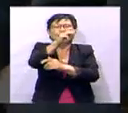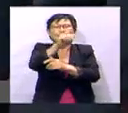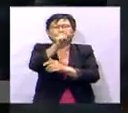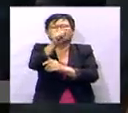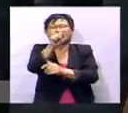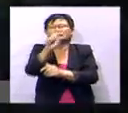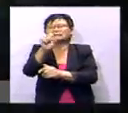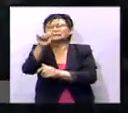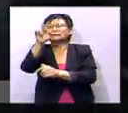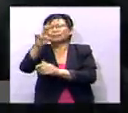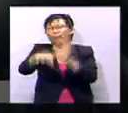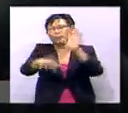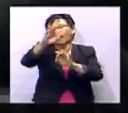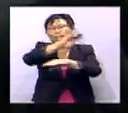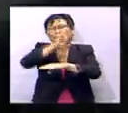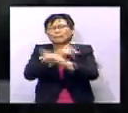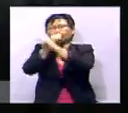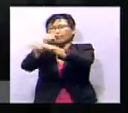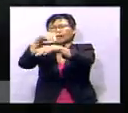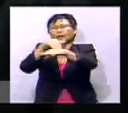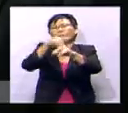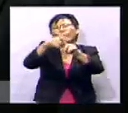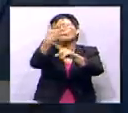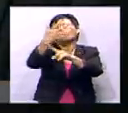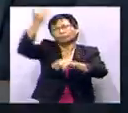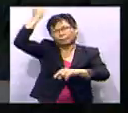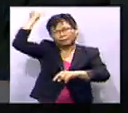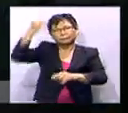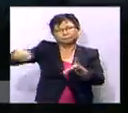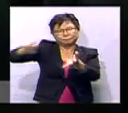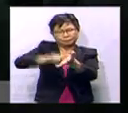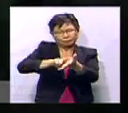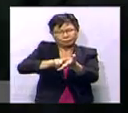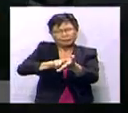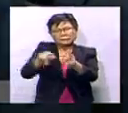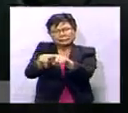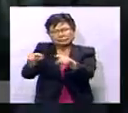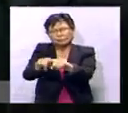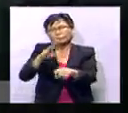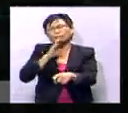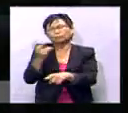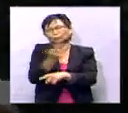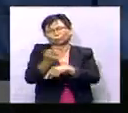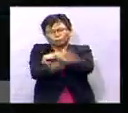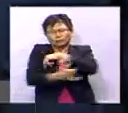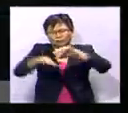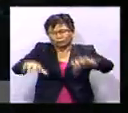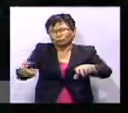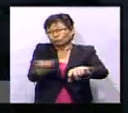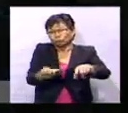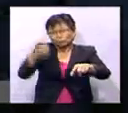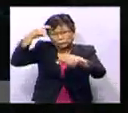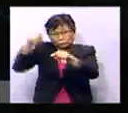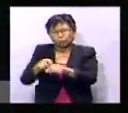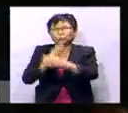Sabu dilantik sebagai Menteri Pertahanan pada Mei lepas. Kenyataan sama menyebut kedua-dua negara sepakat untuk